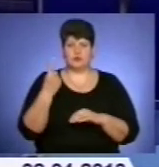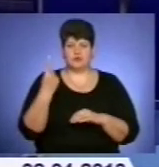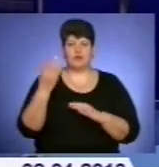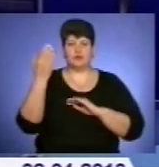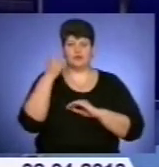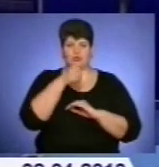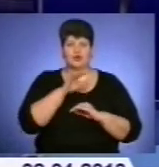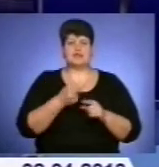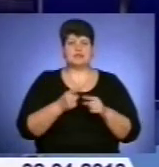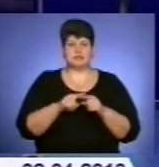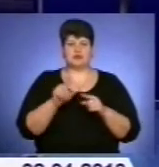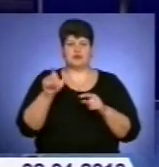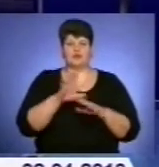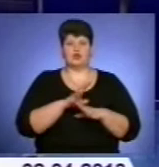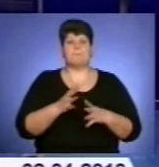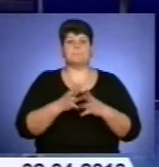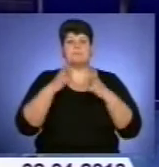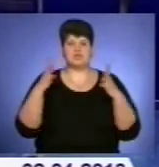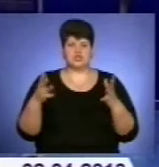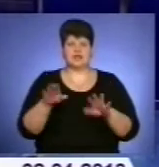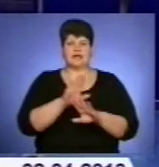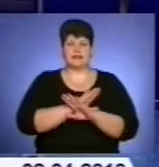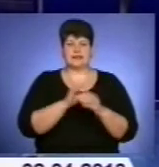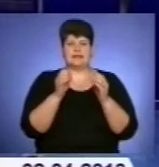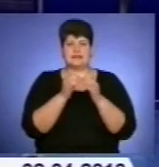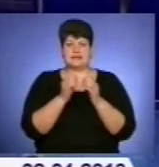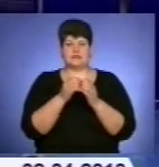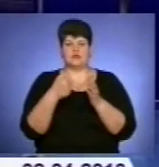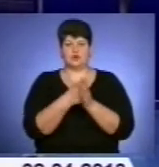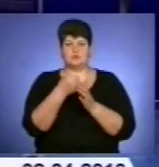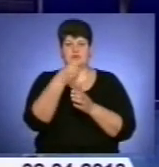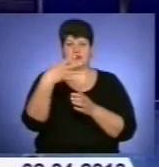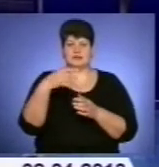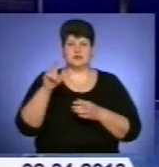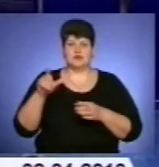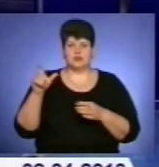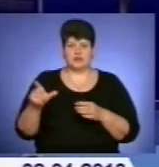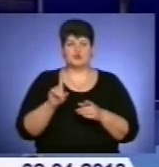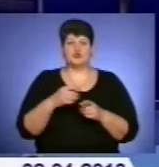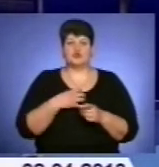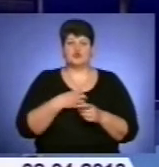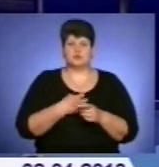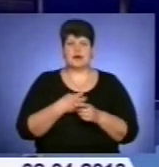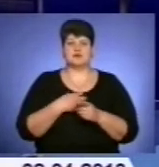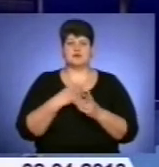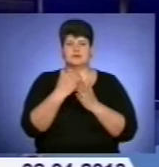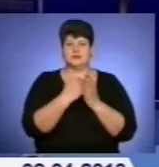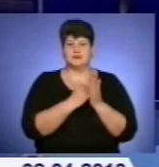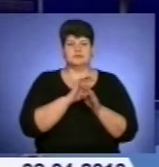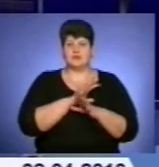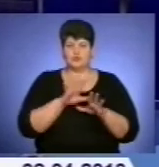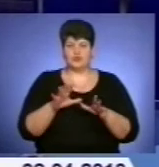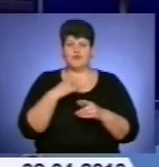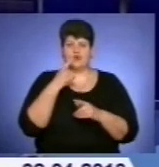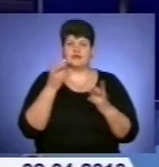було більше. У зимовий період гинуло від 10 до 15 краян. Щоб сумна статистика не збільшувалася, закликають бути обережними.